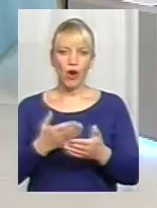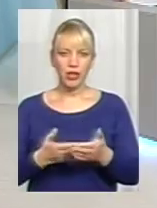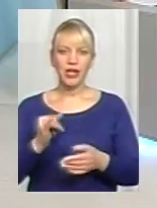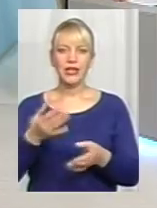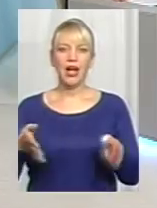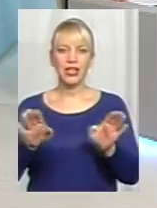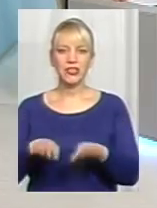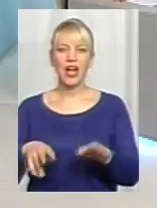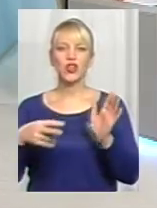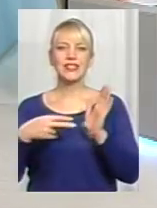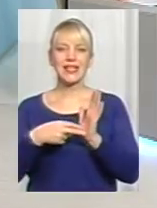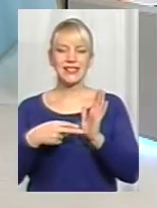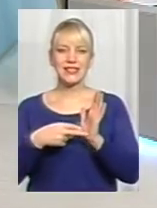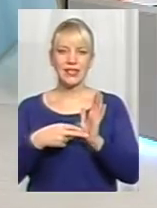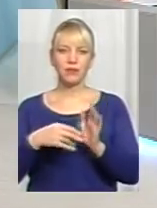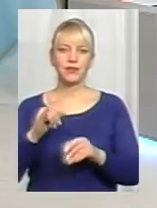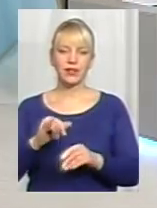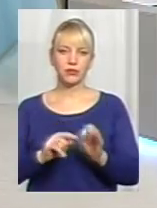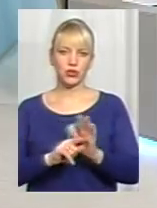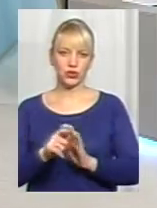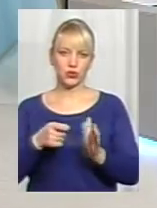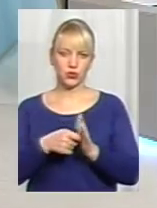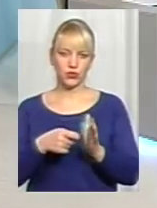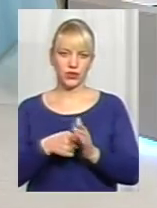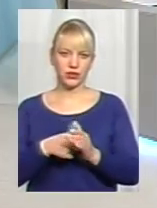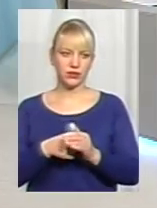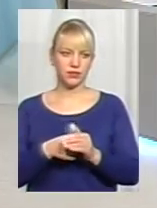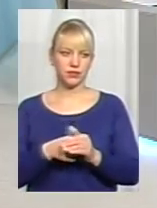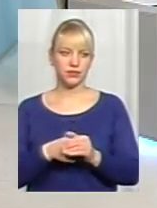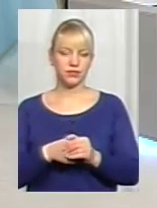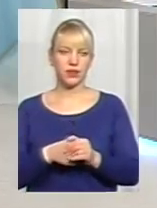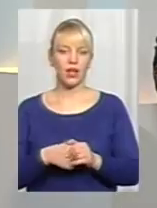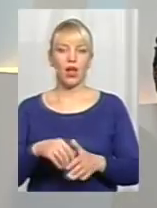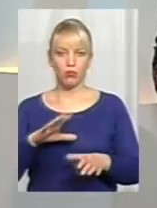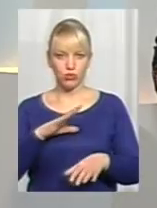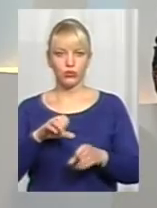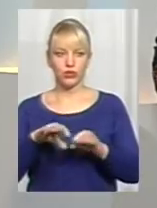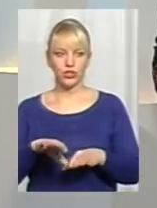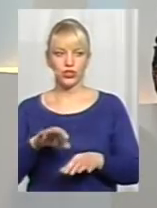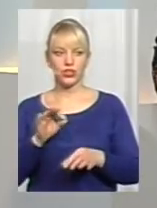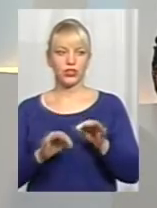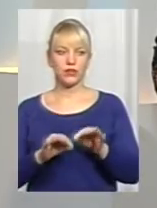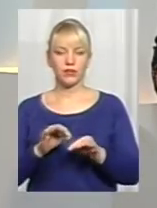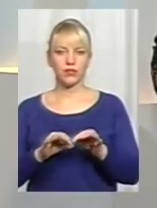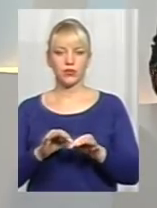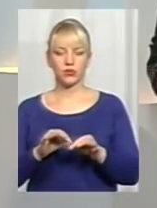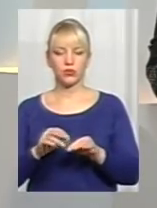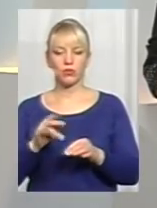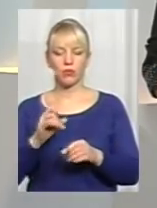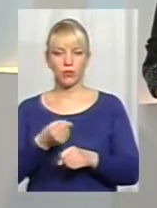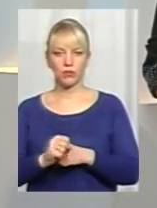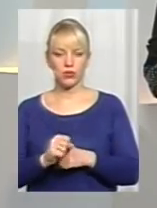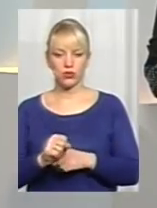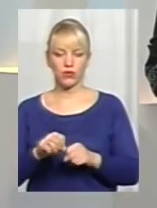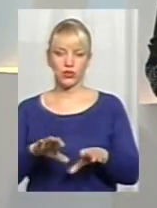залишилося 7 засуджених, інші почали вживати їжу самі. А в них було рішення суду про примусове годування? В деяких були,